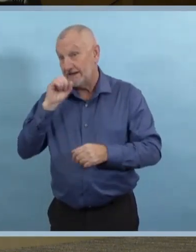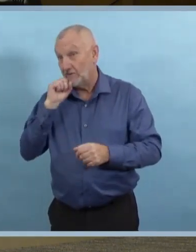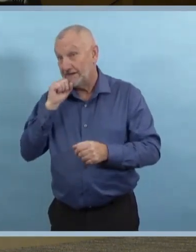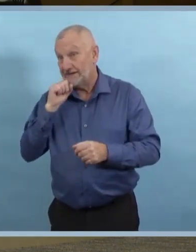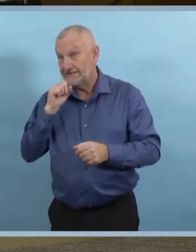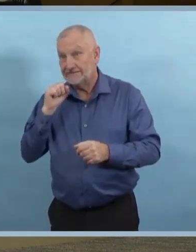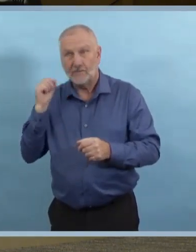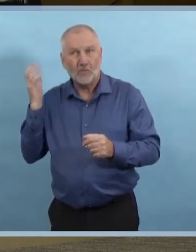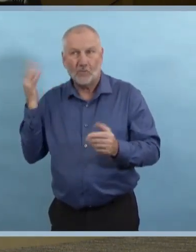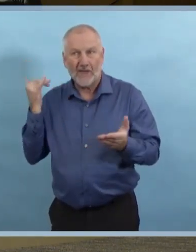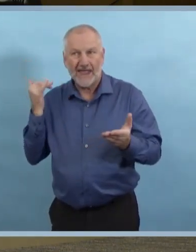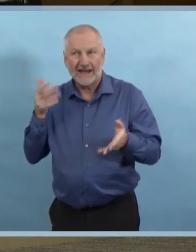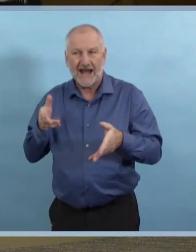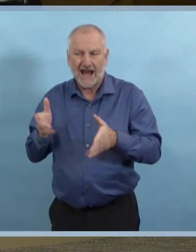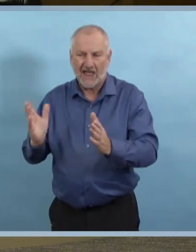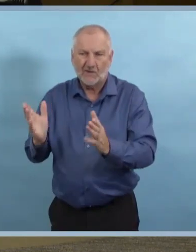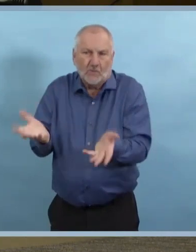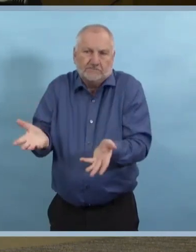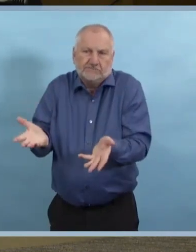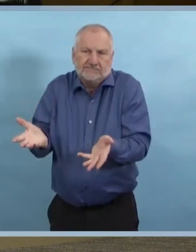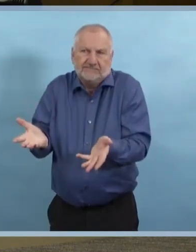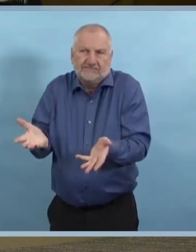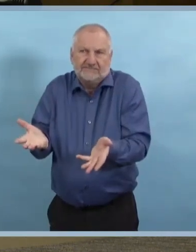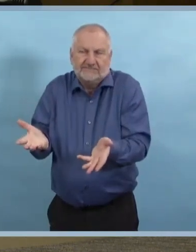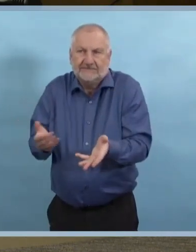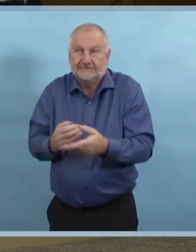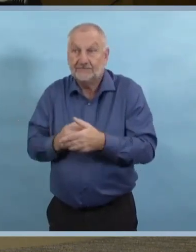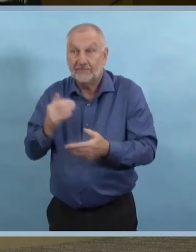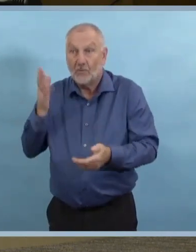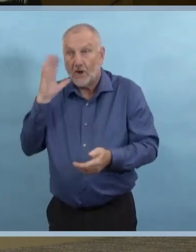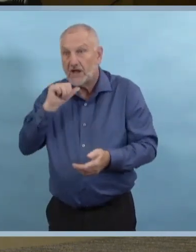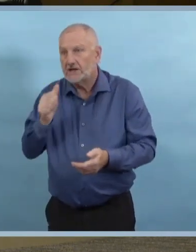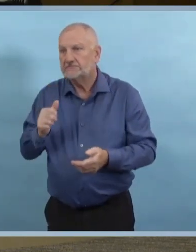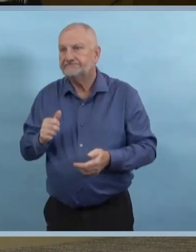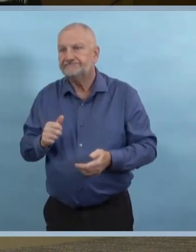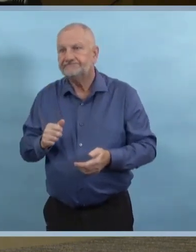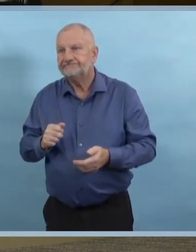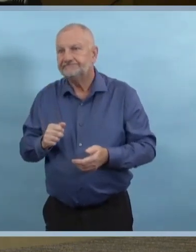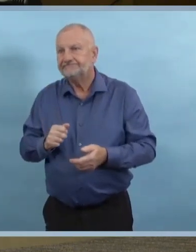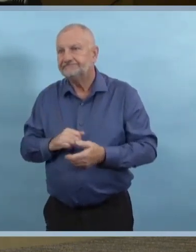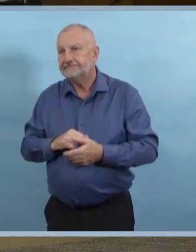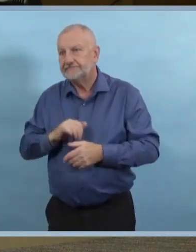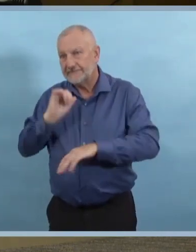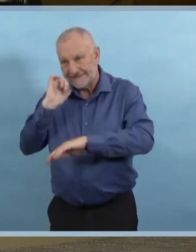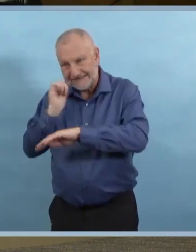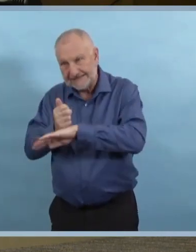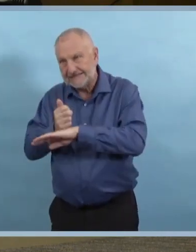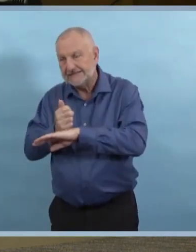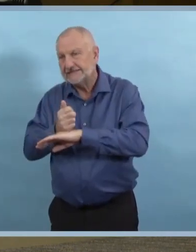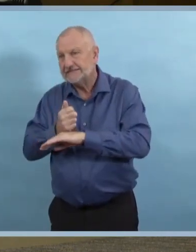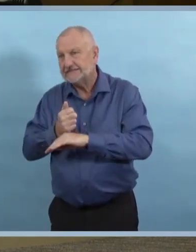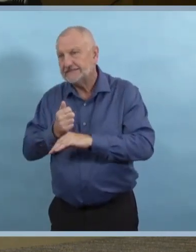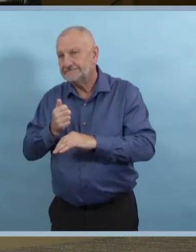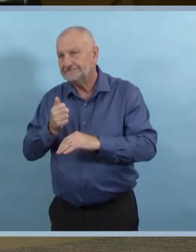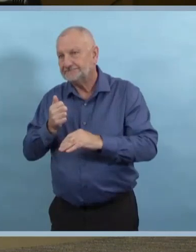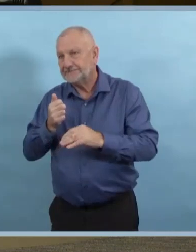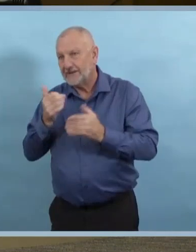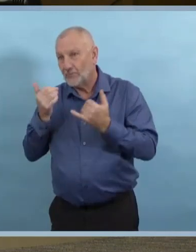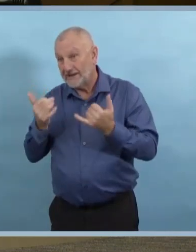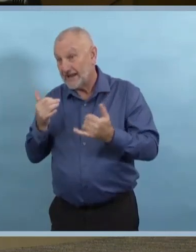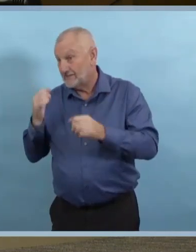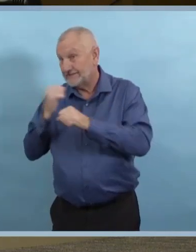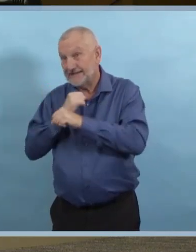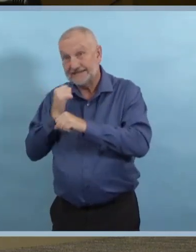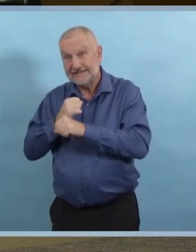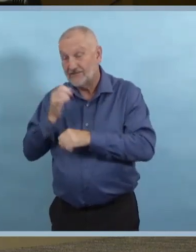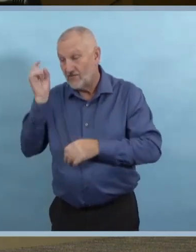Pourquoi ne pas déjà mettre en œuvre des limites sur la taille des rassemblements et les rassemblements? les chiffres sont ce qu'ils sont. On s'attend à ce qu'ils